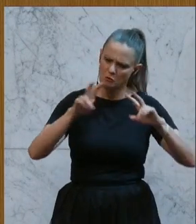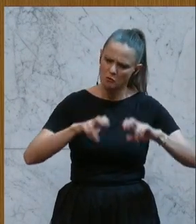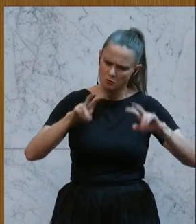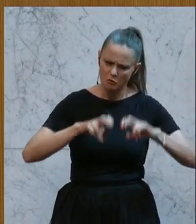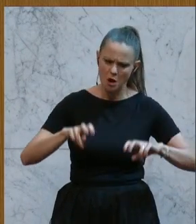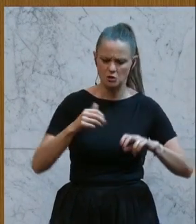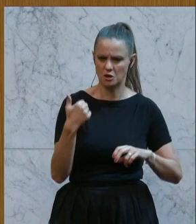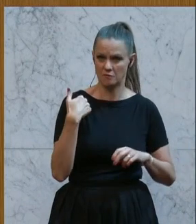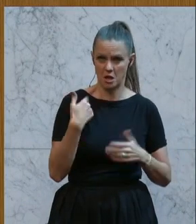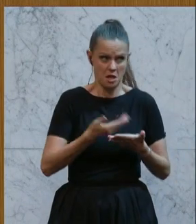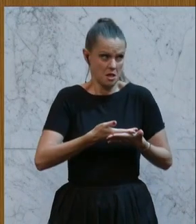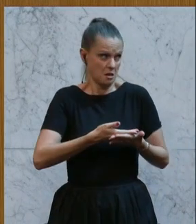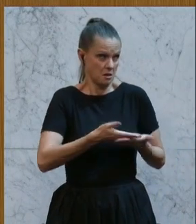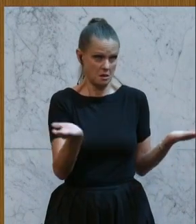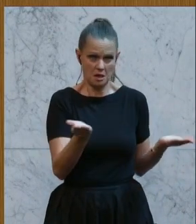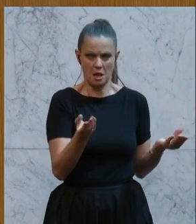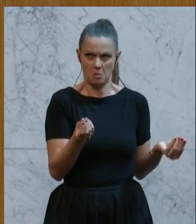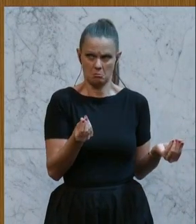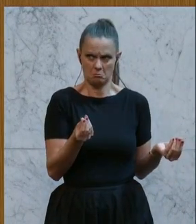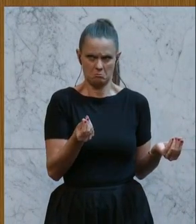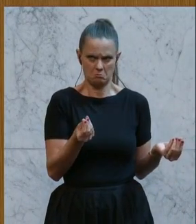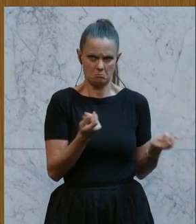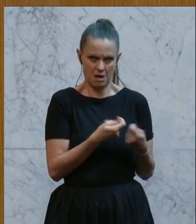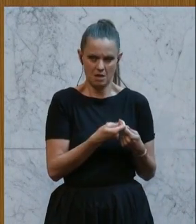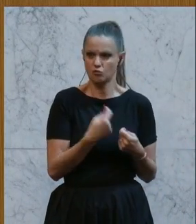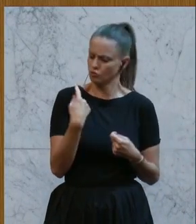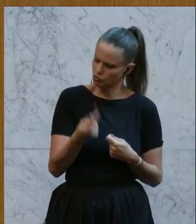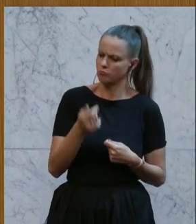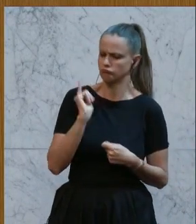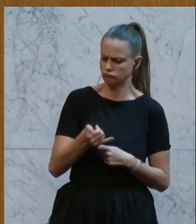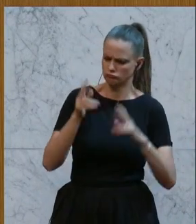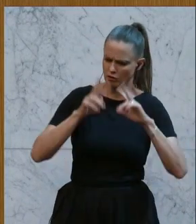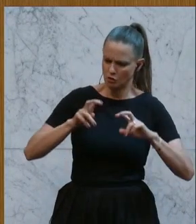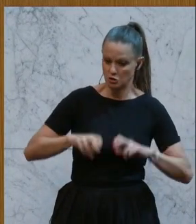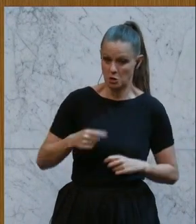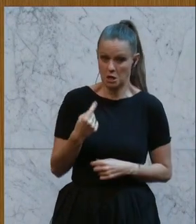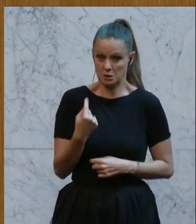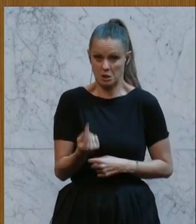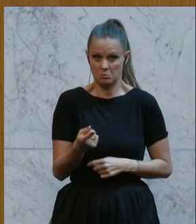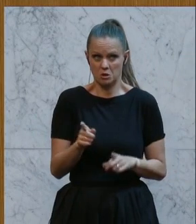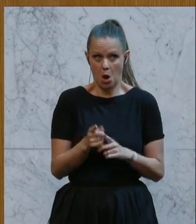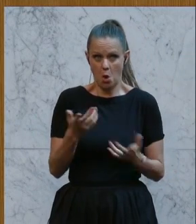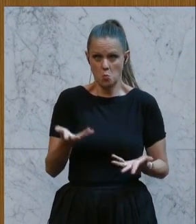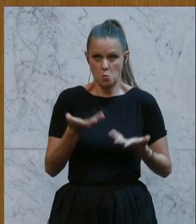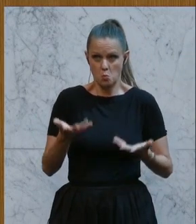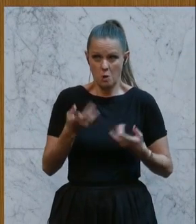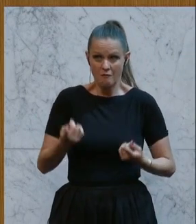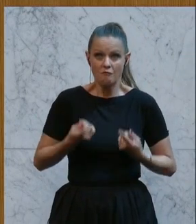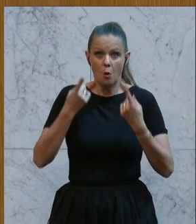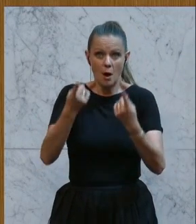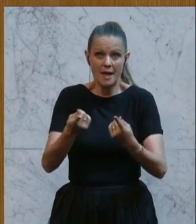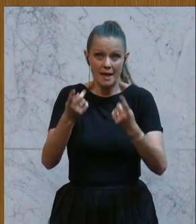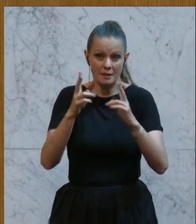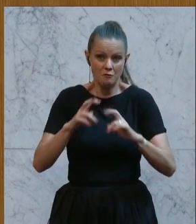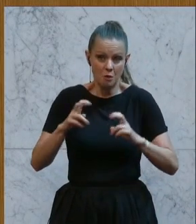außer ihm niemand wirklich ein Gefühl dafür hatte, worum es geht und er selber auch nicht richtig wusste, wohin es ihn in seiner